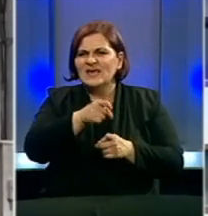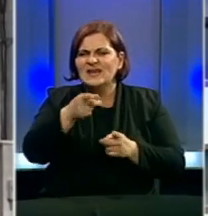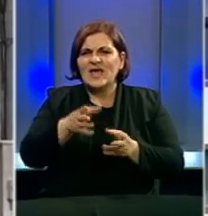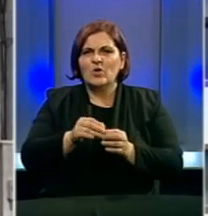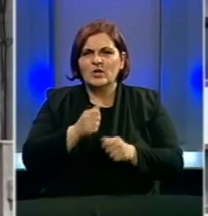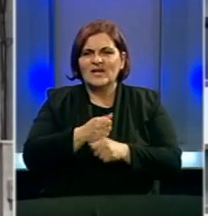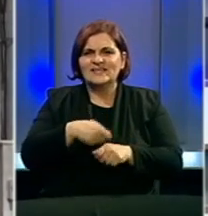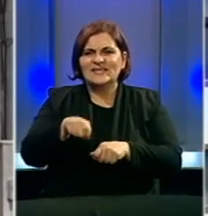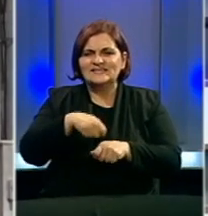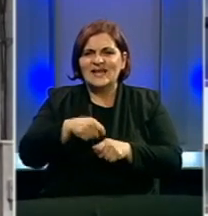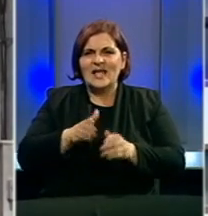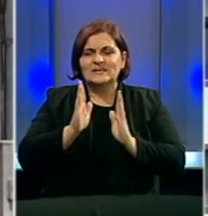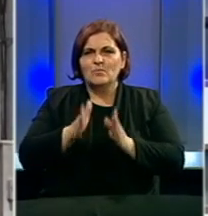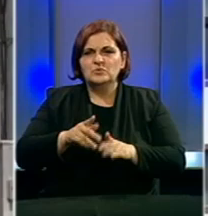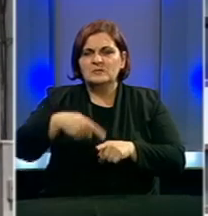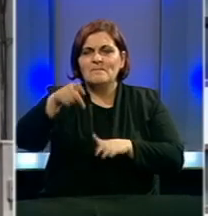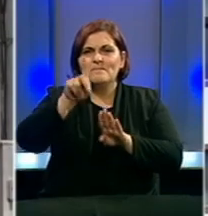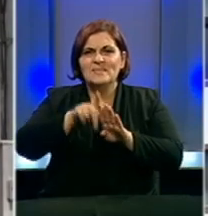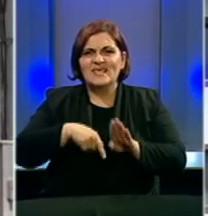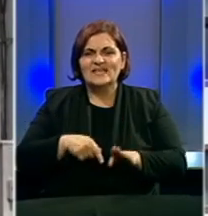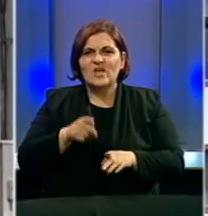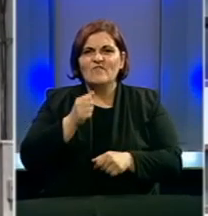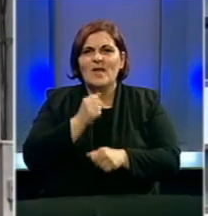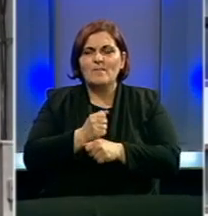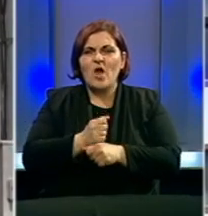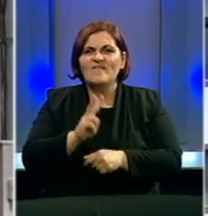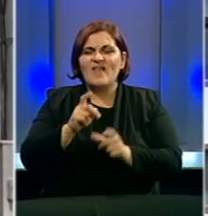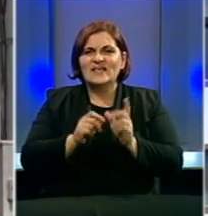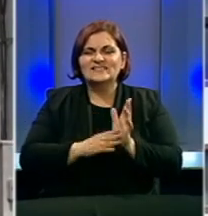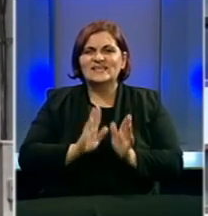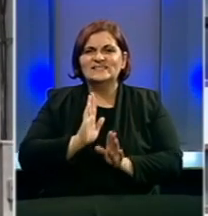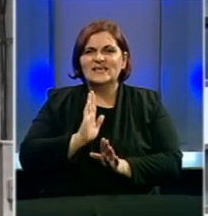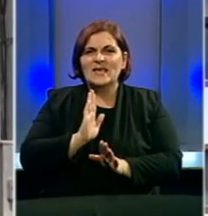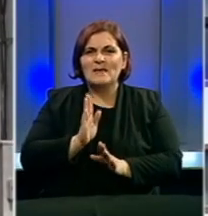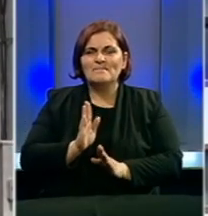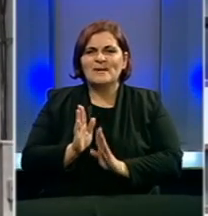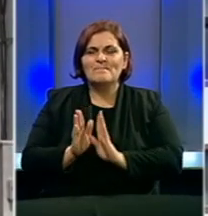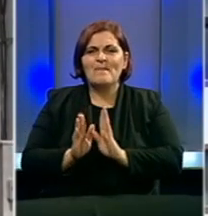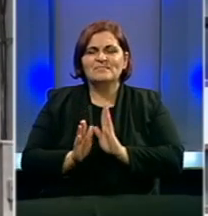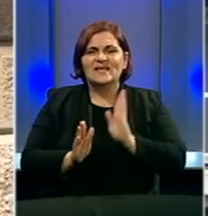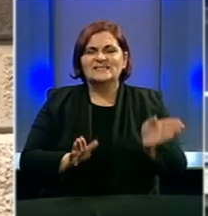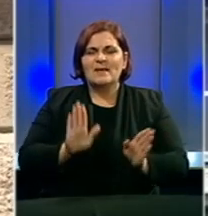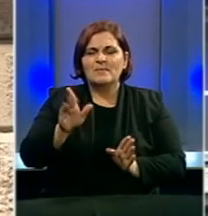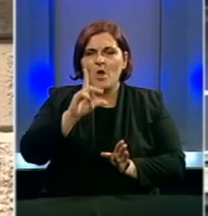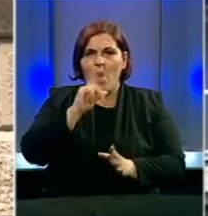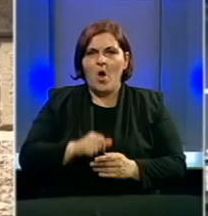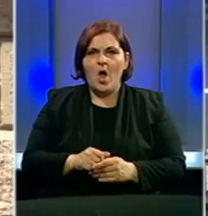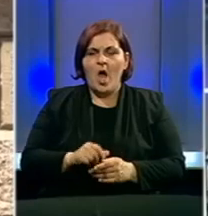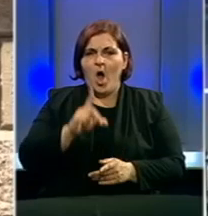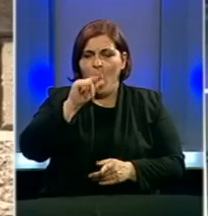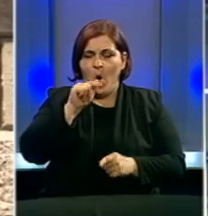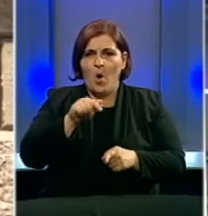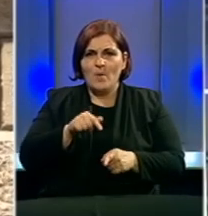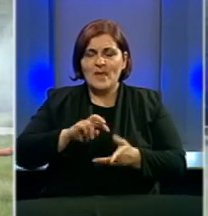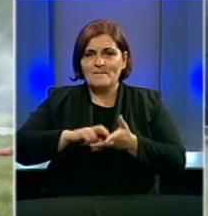pravaca gdje će se nastaviti u narednih mjesec dana kompletan ovaj prostor Vlasenice prema zapadnom dijelu opštine. U opštini Vlasenica